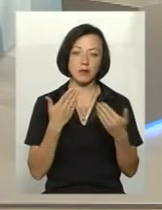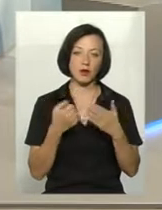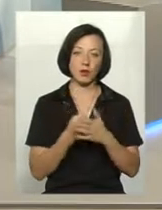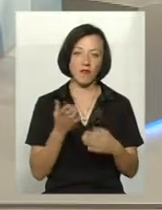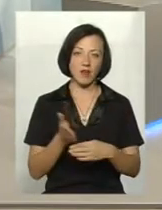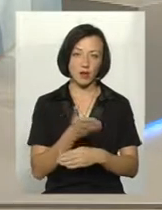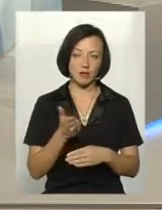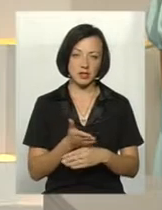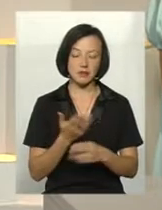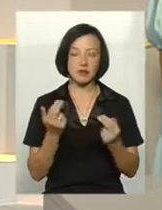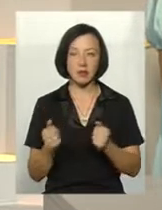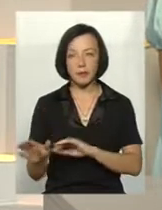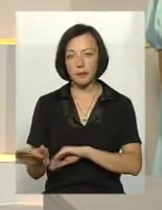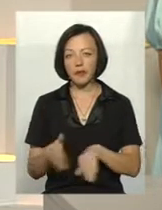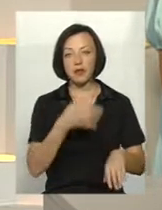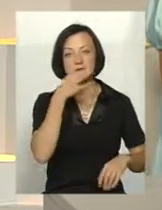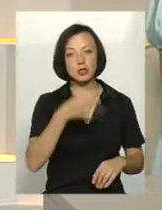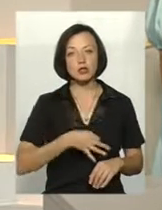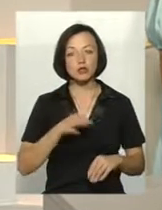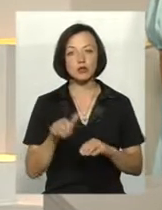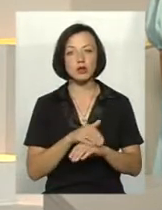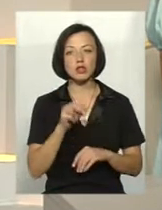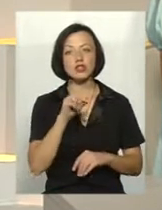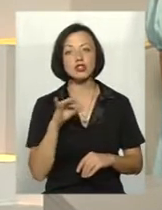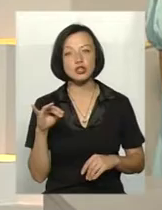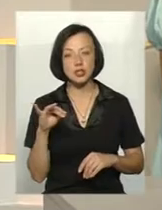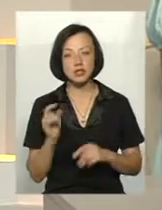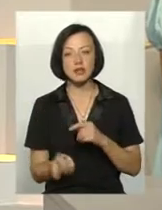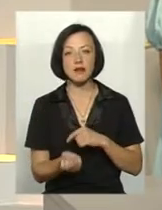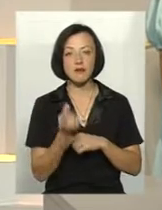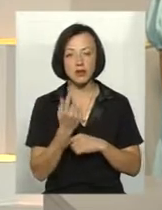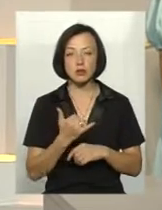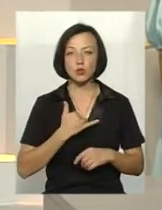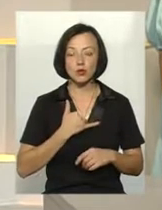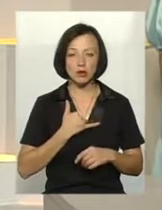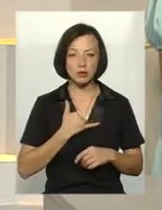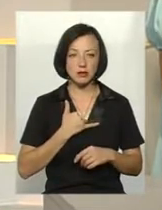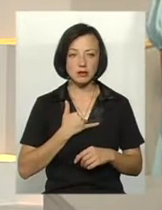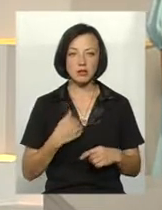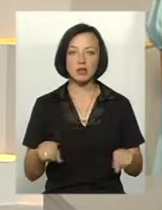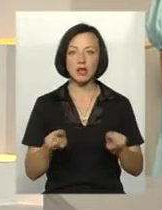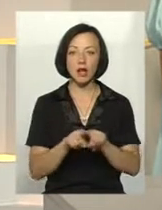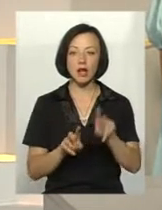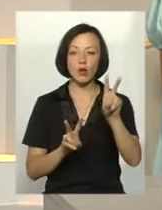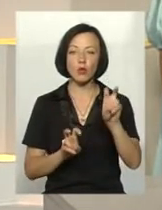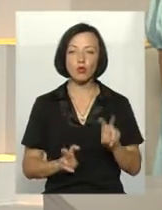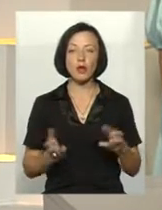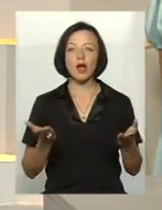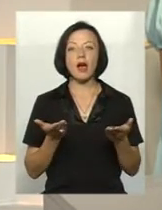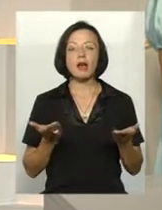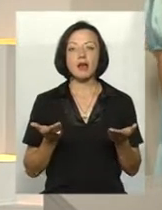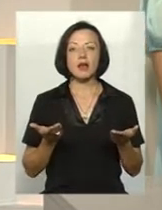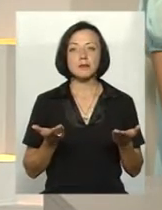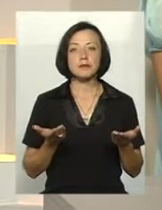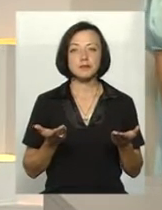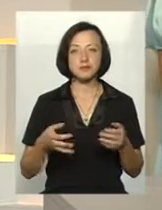скажіть будь ласка чи з'явилися в нас такі культури які не то що